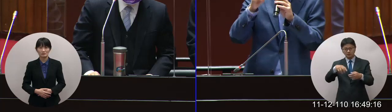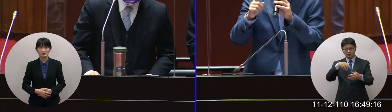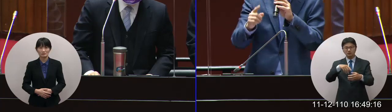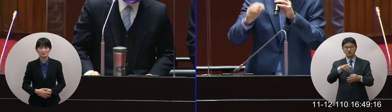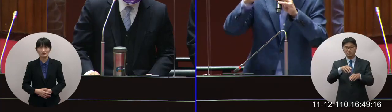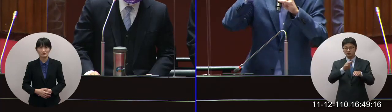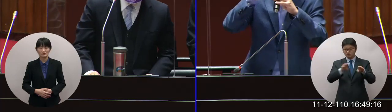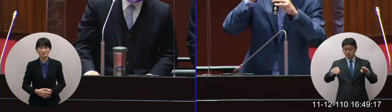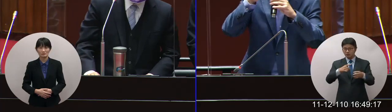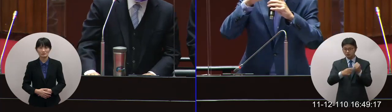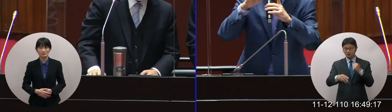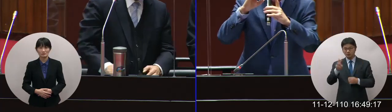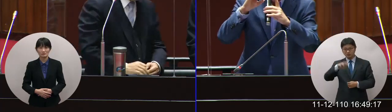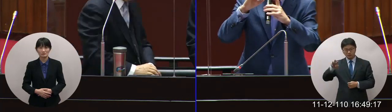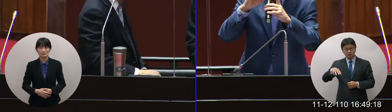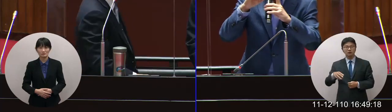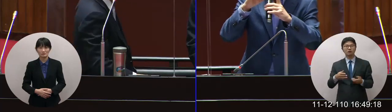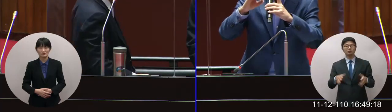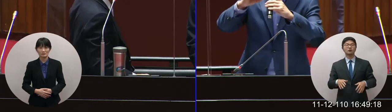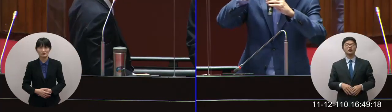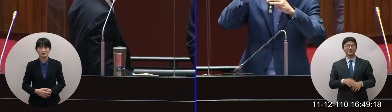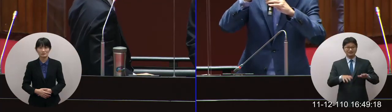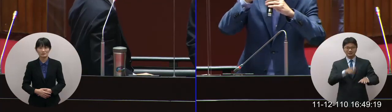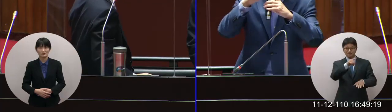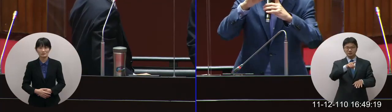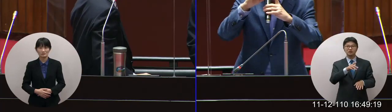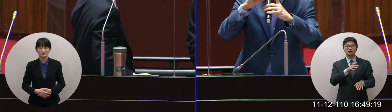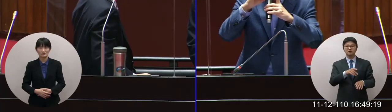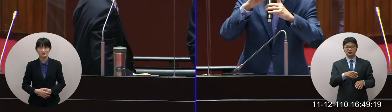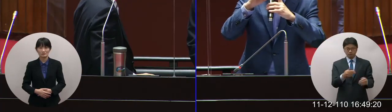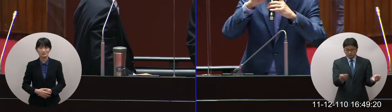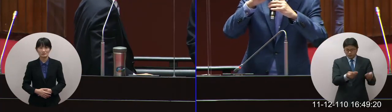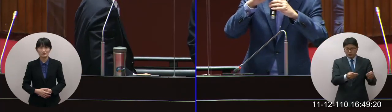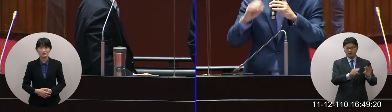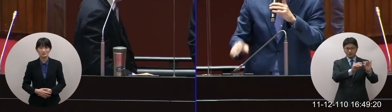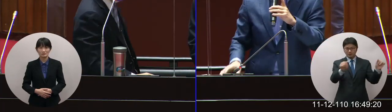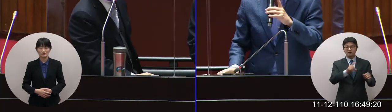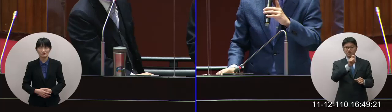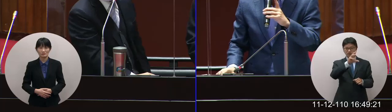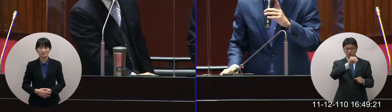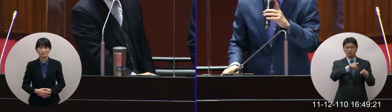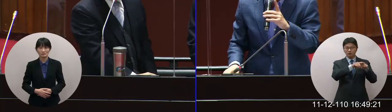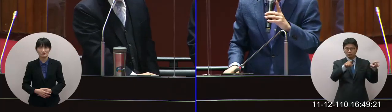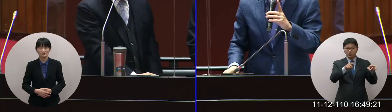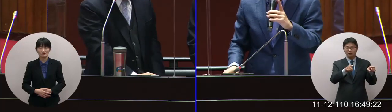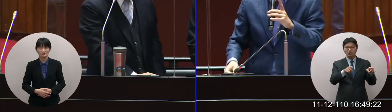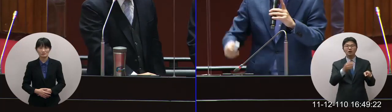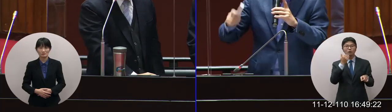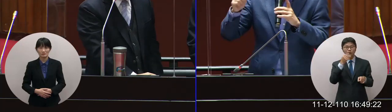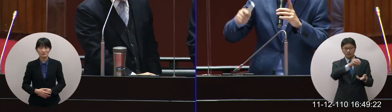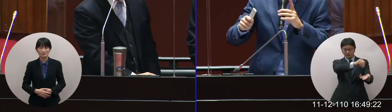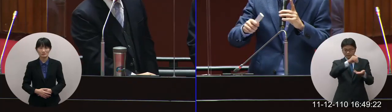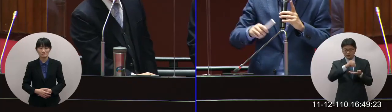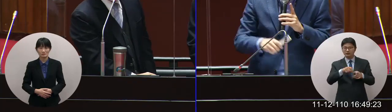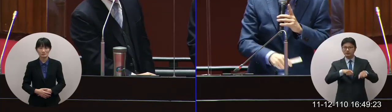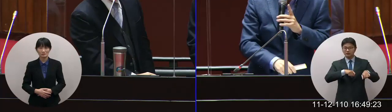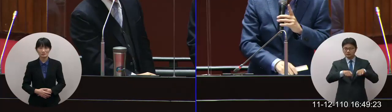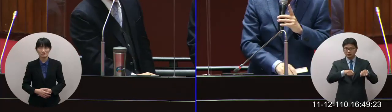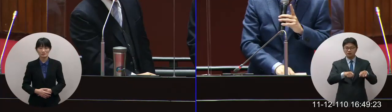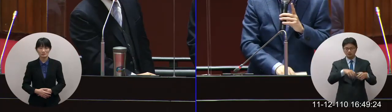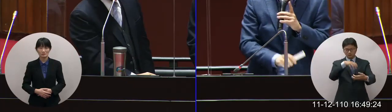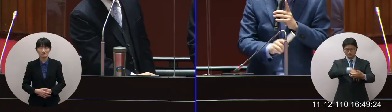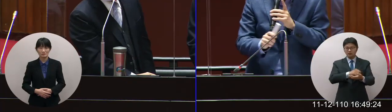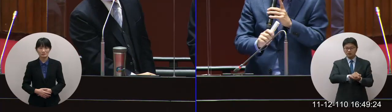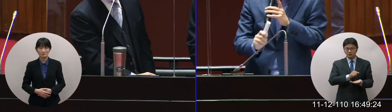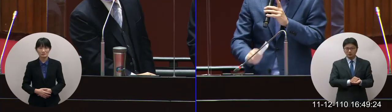說你可以蓋十萬坪下次你可以蓋十萬坪那你如果他提出來的車數你們